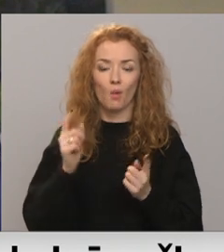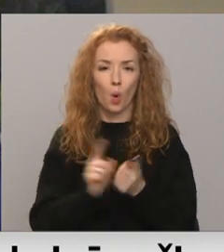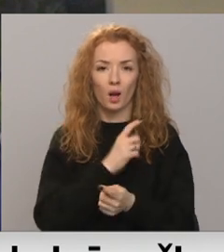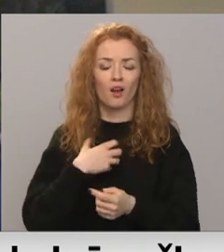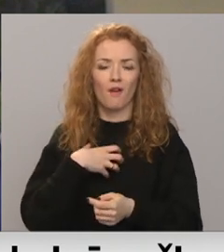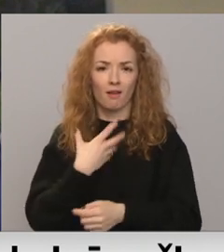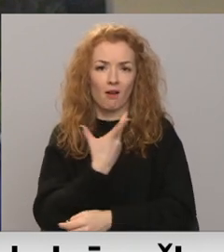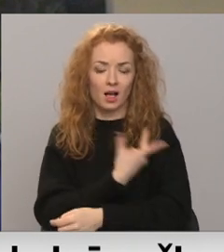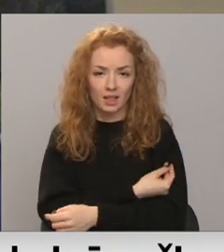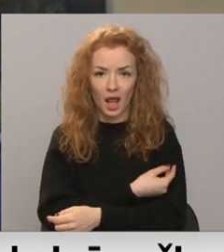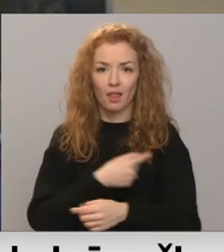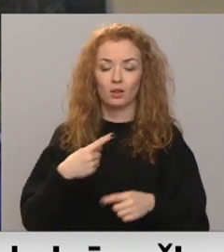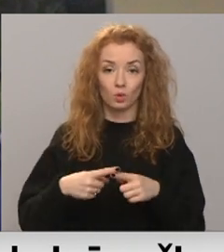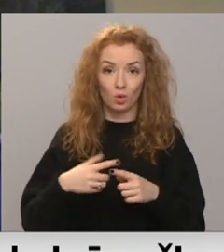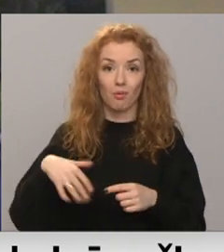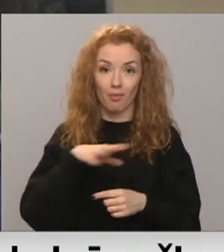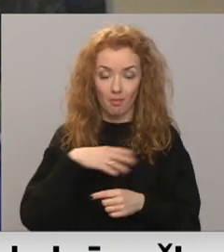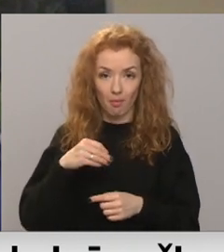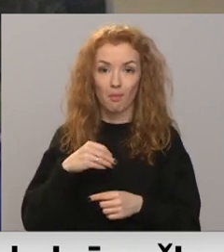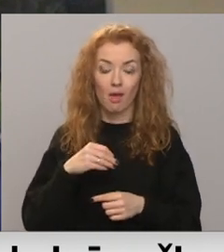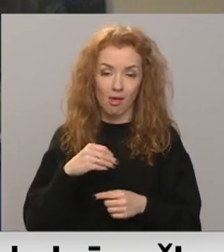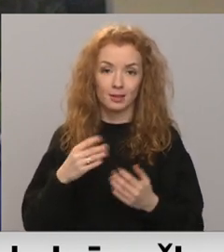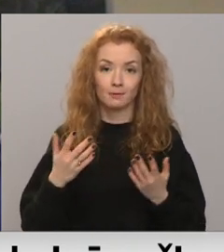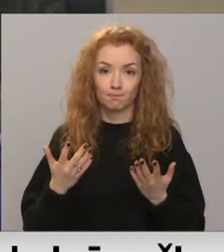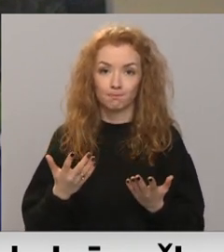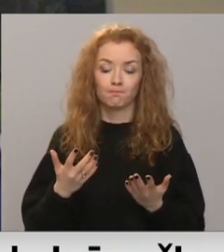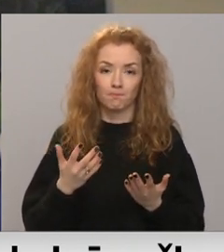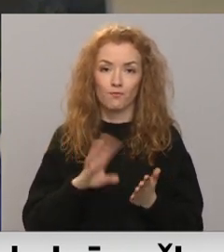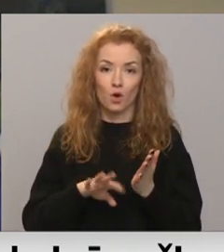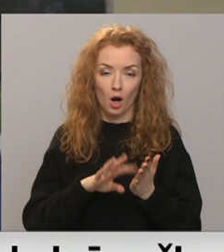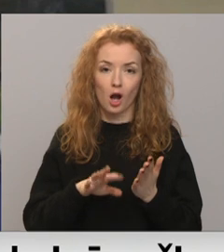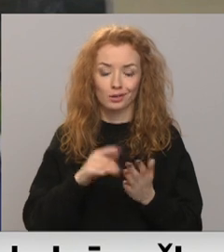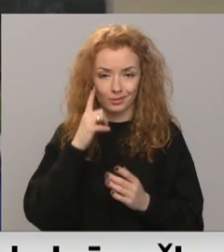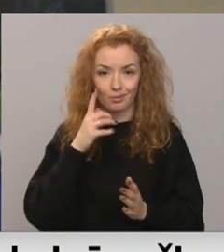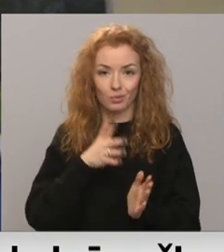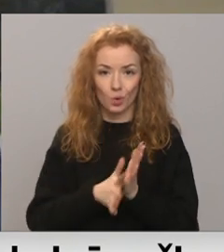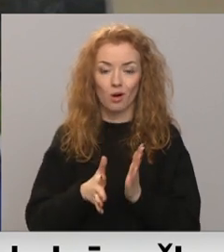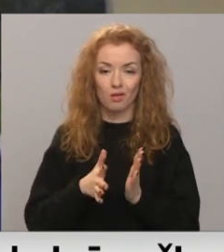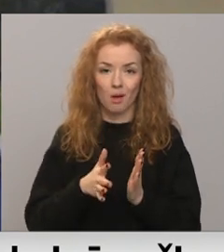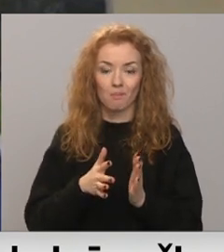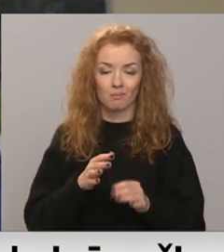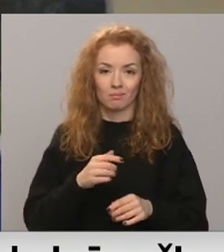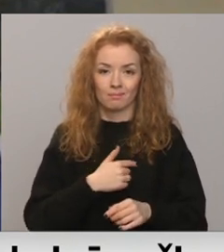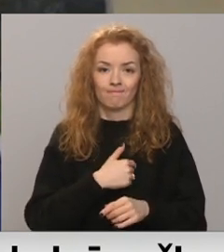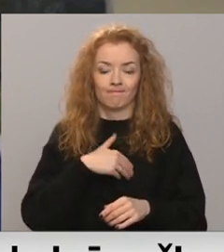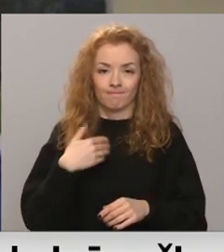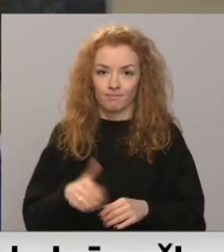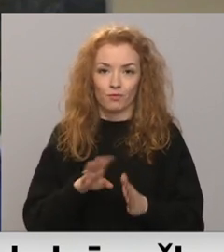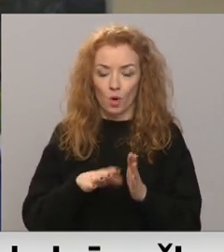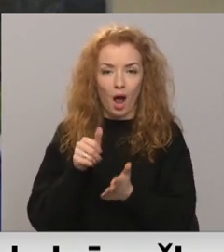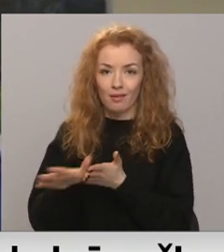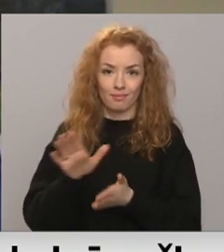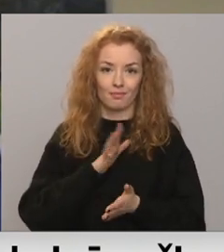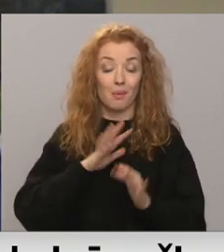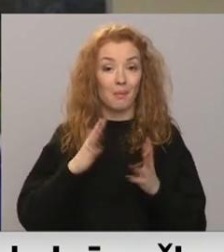jāsavakcinējās. Un mēs, jāsaka, čilvēcisku jūta dēļ, vienkārši viņiem neatsakam.